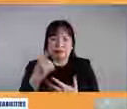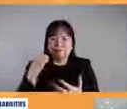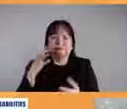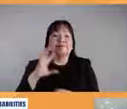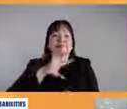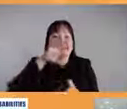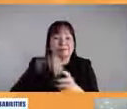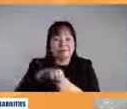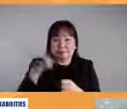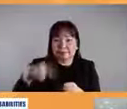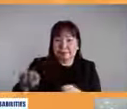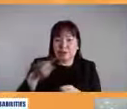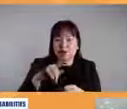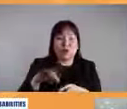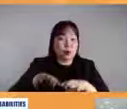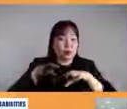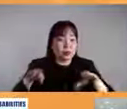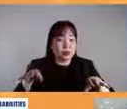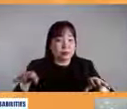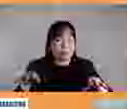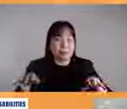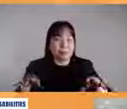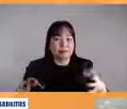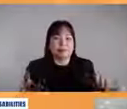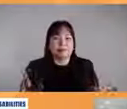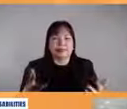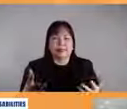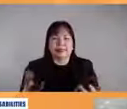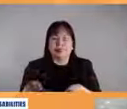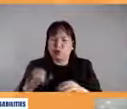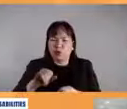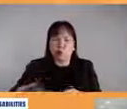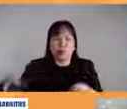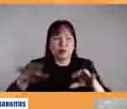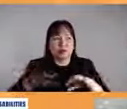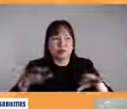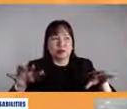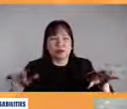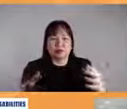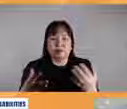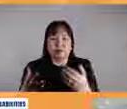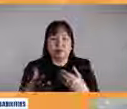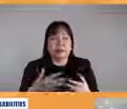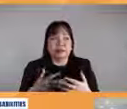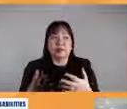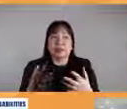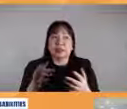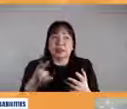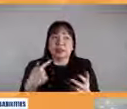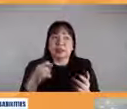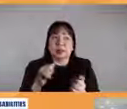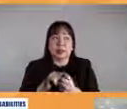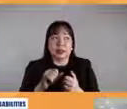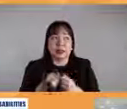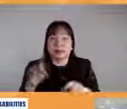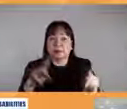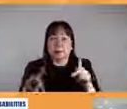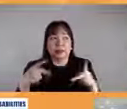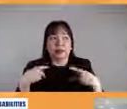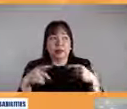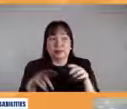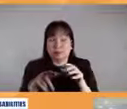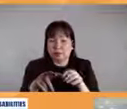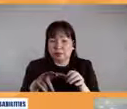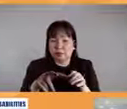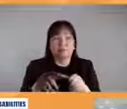ng mga bata, mga kabataan at mga taong may kapansanan. Kasi